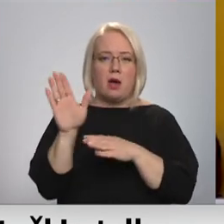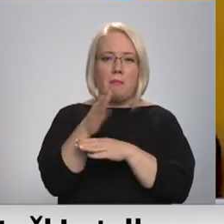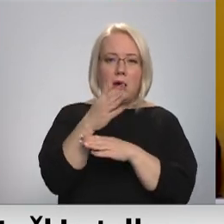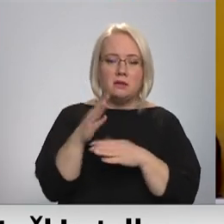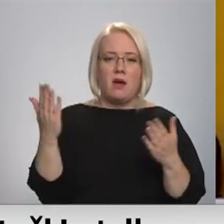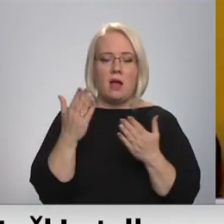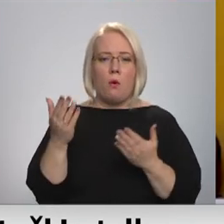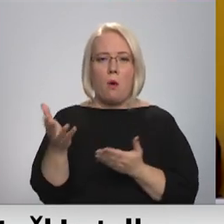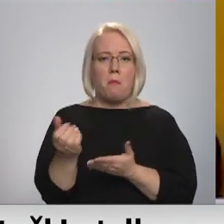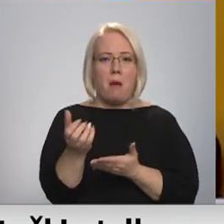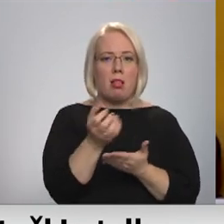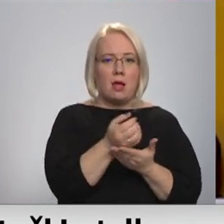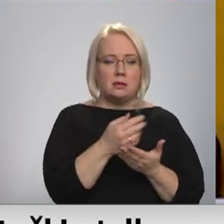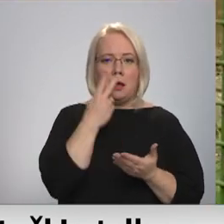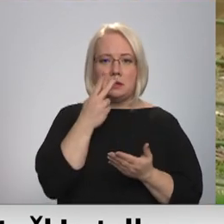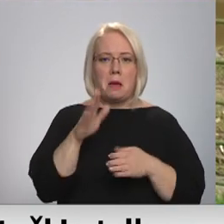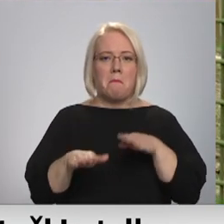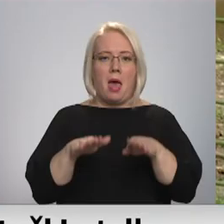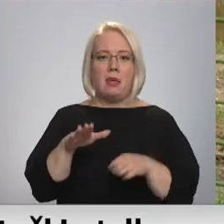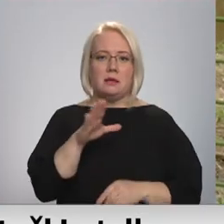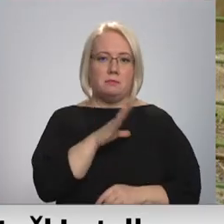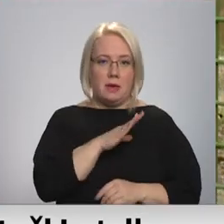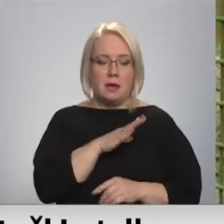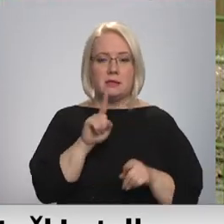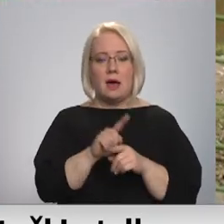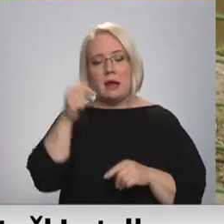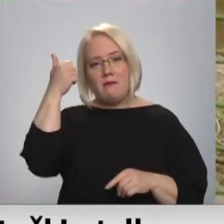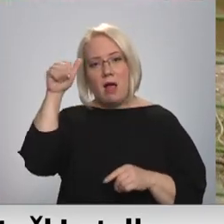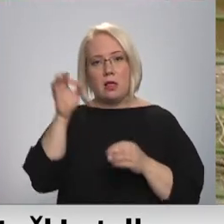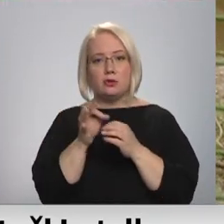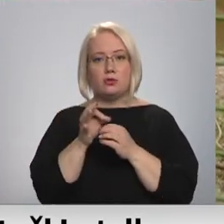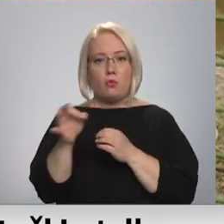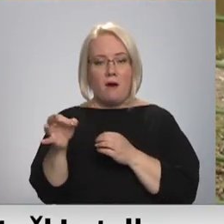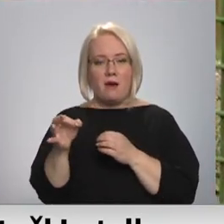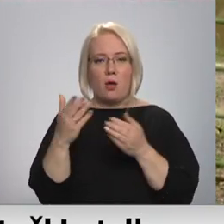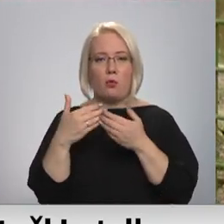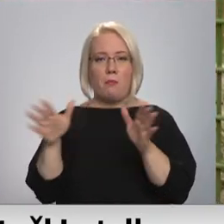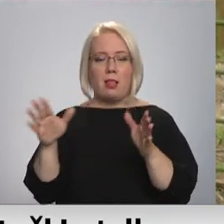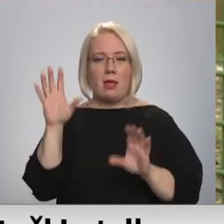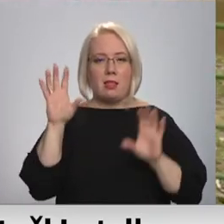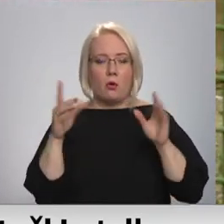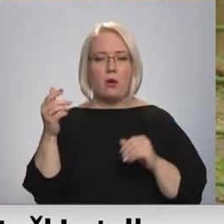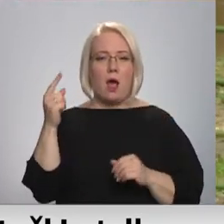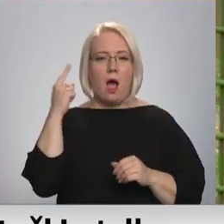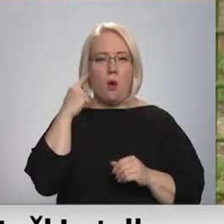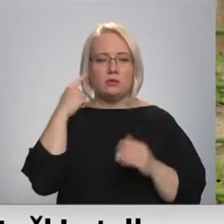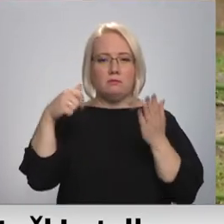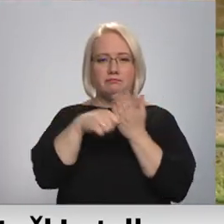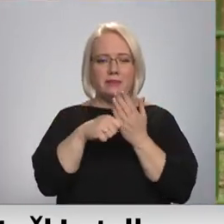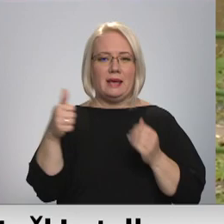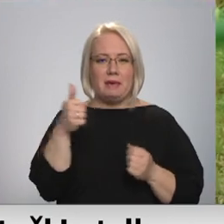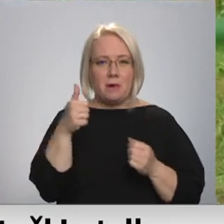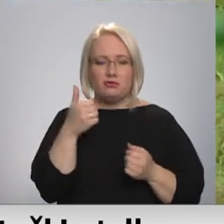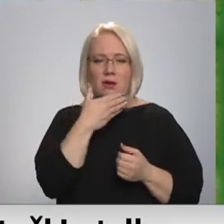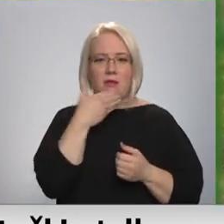ko tu palasīti, ka esot redzējuši pēdiņas. Arī Valkas novadā izlaisto lāci, kuram ausi ir īpaša atzīme, cilvēki nesot